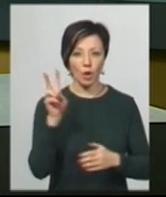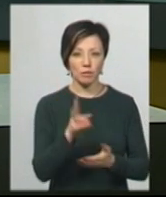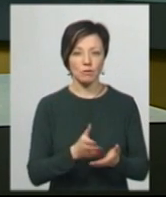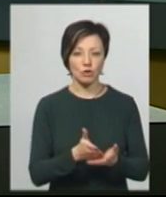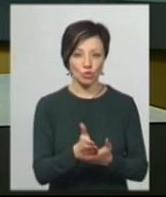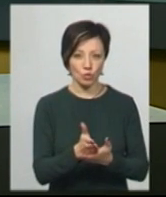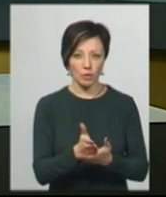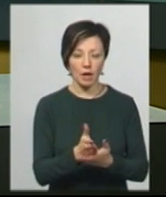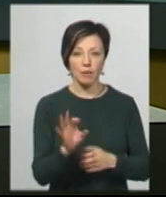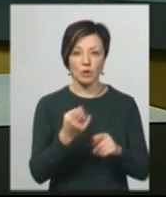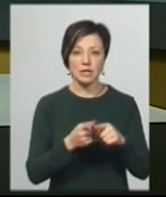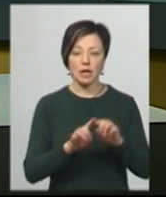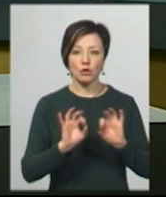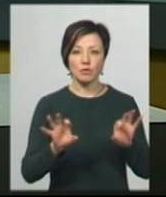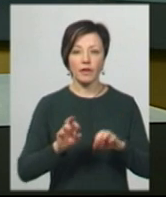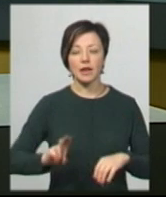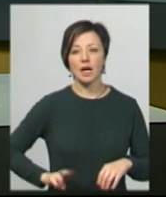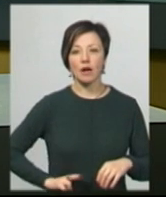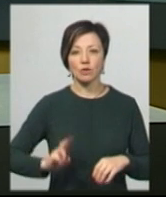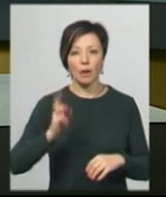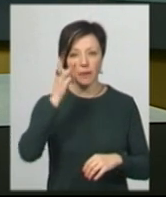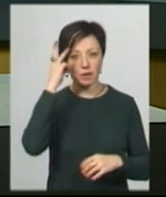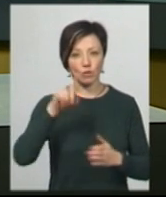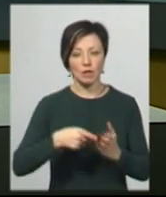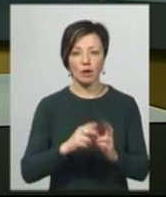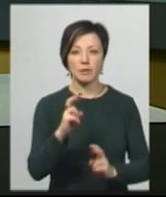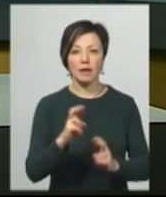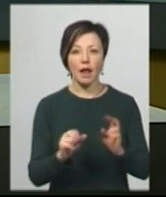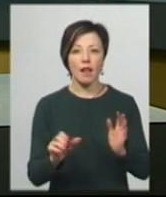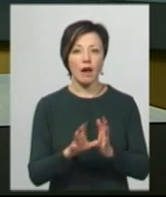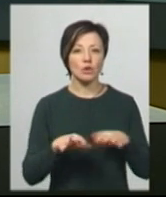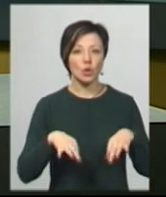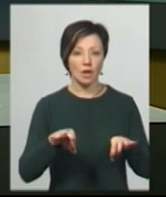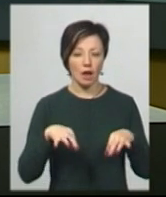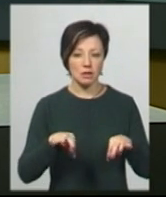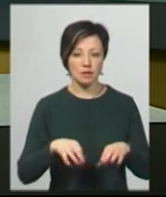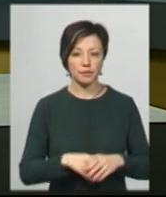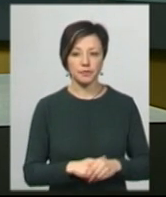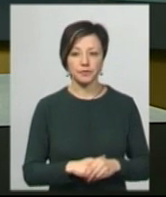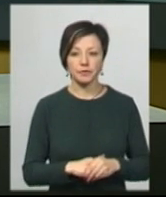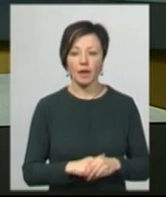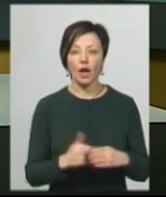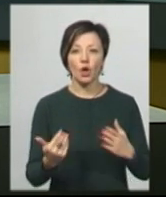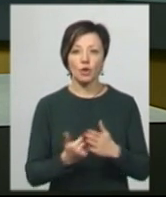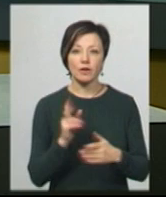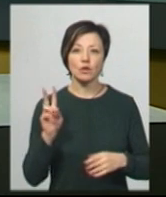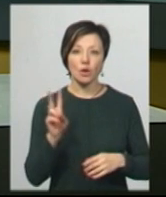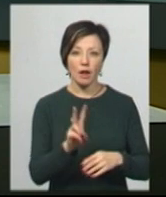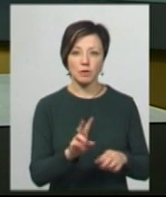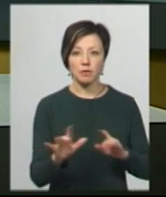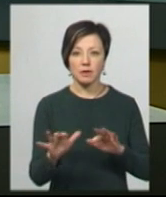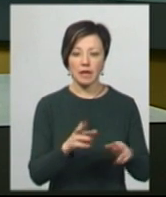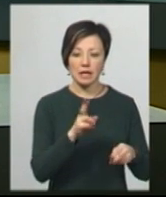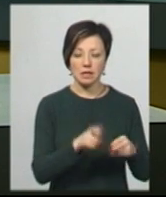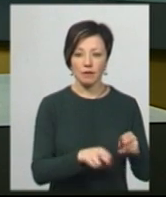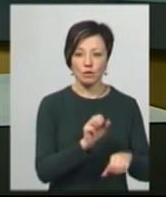маршрутом. Про це Суспільному розповів директор Хмельницького комунального підприємства «Електротранс» Віктор Паламарчук. Нові тролейбуси пересуваються від